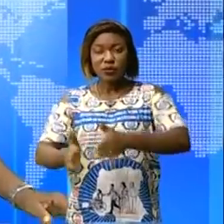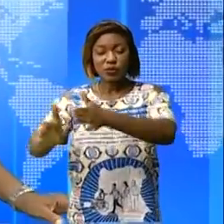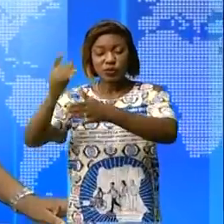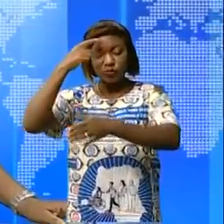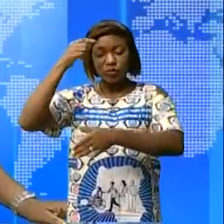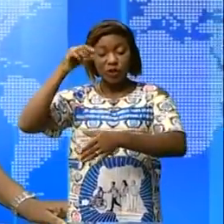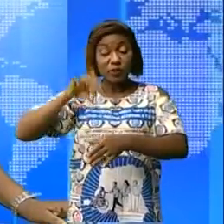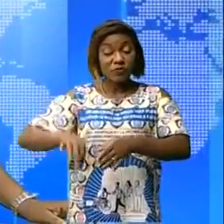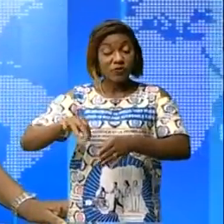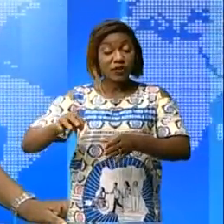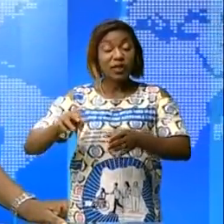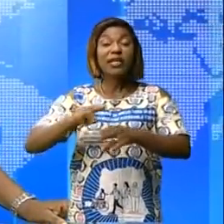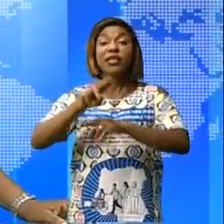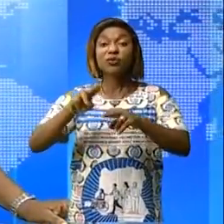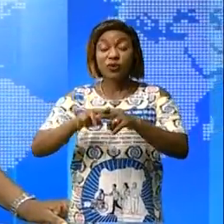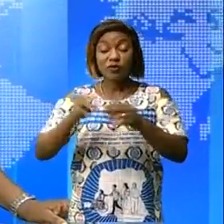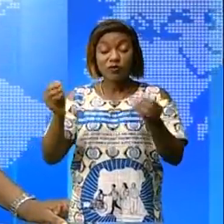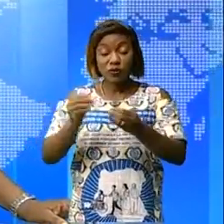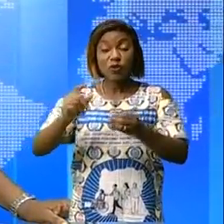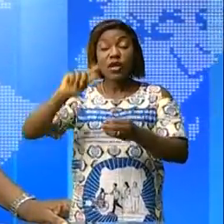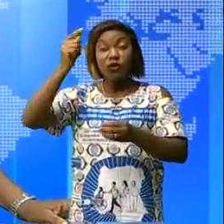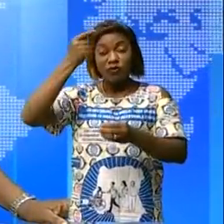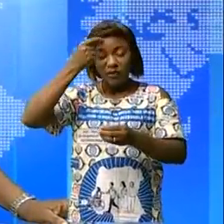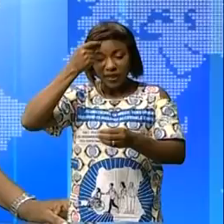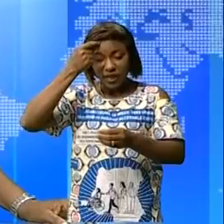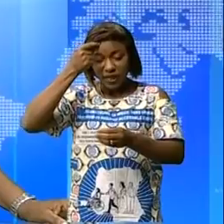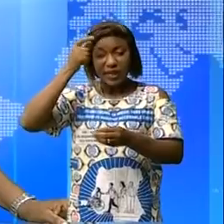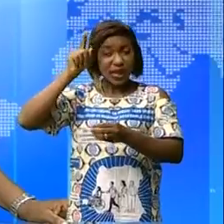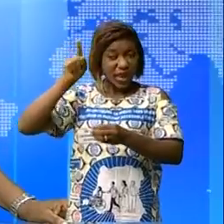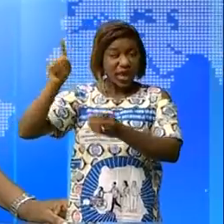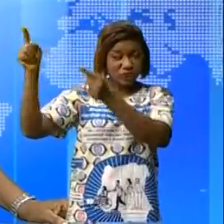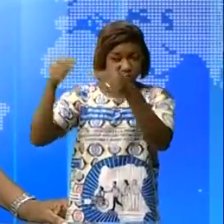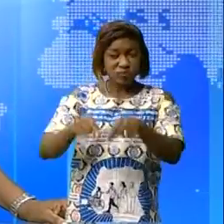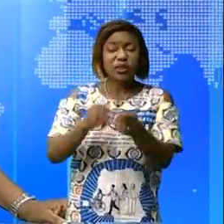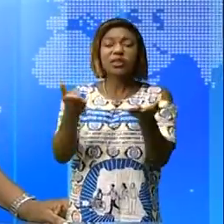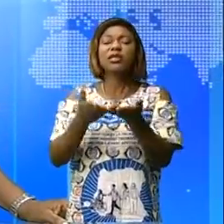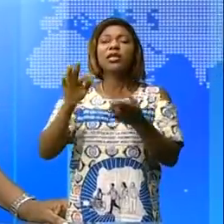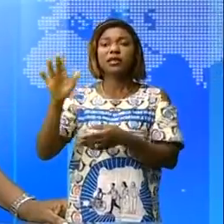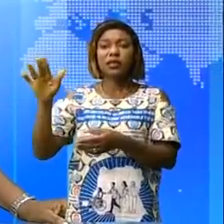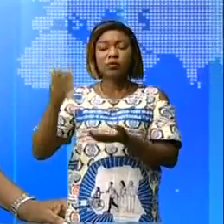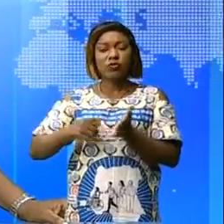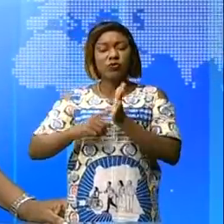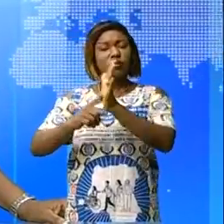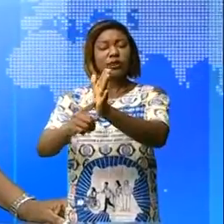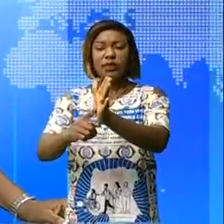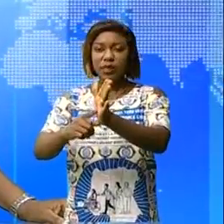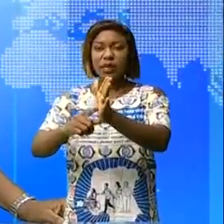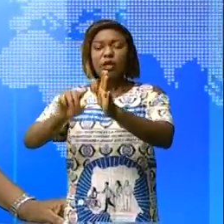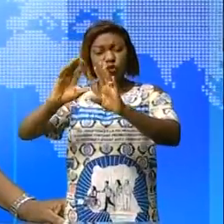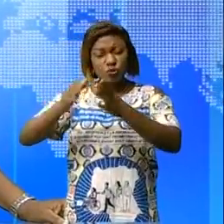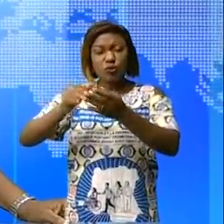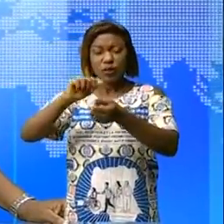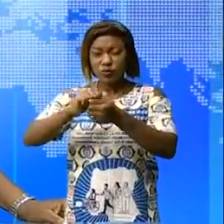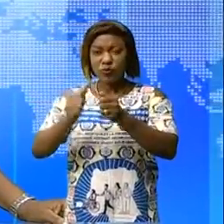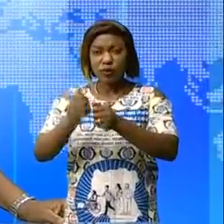Son gouverneur Théo Mwabidje est en mission ici à Kinshasa qui est venu poser le problème au ministre d'Etat en charge